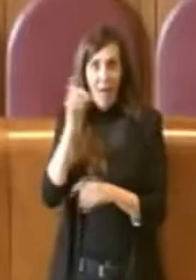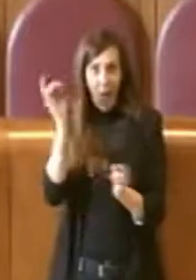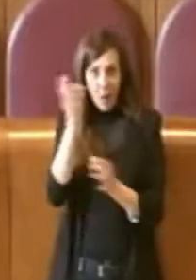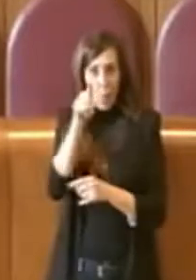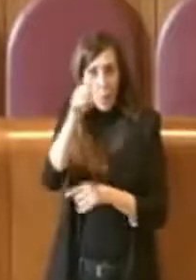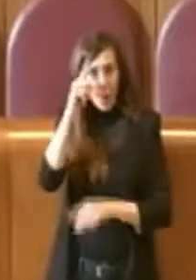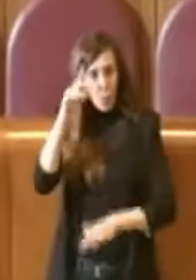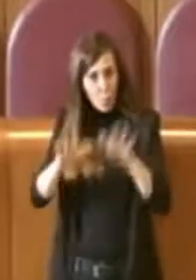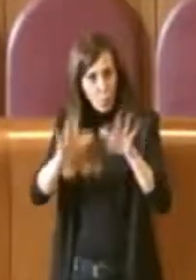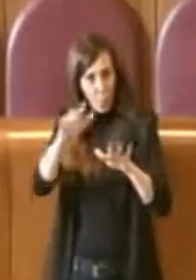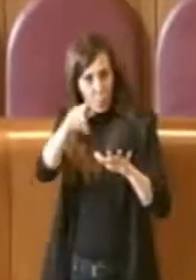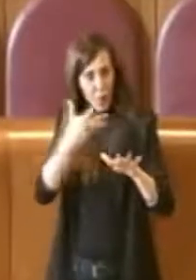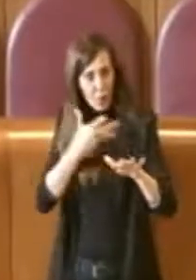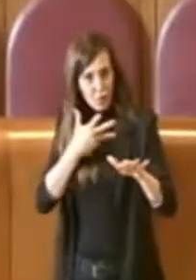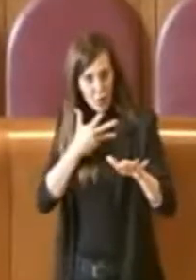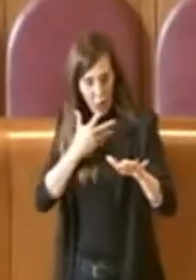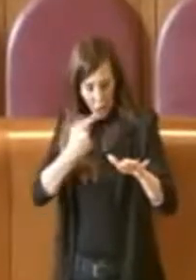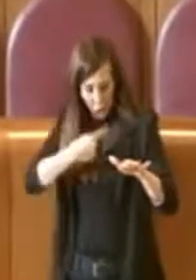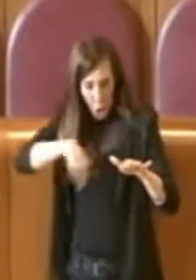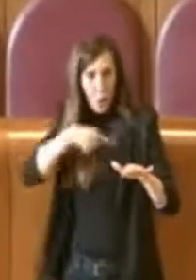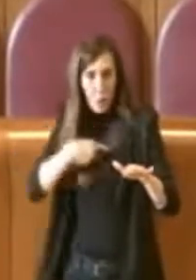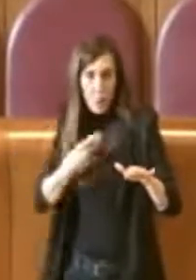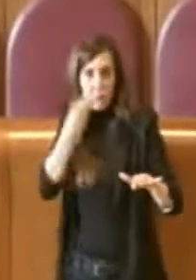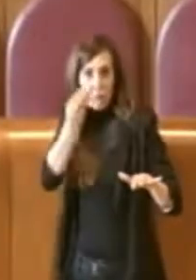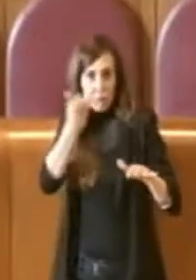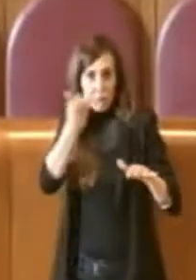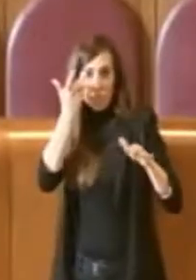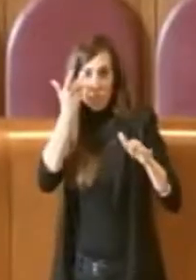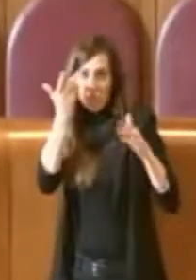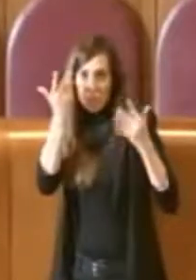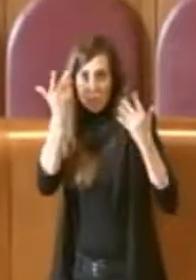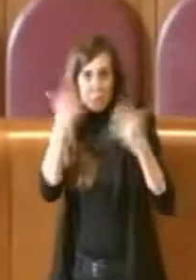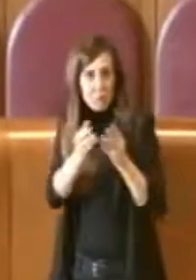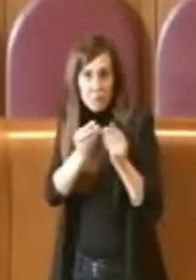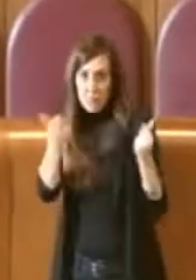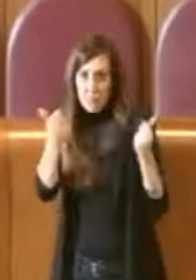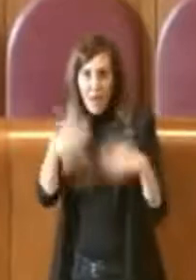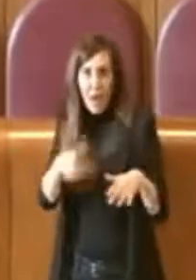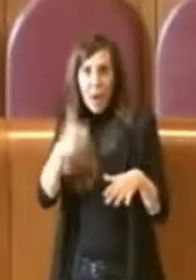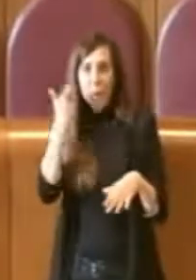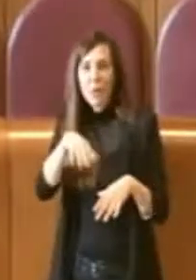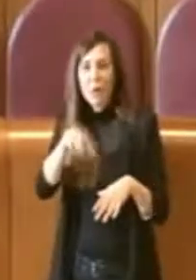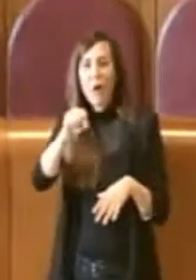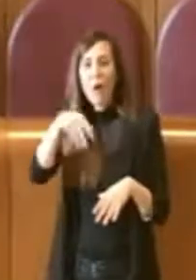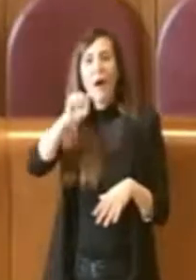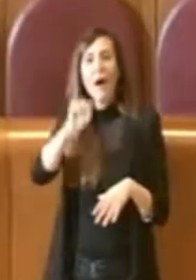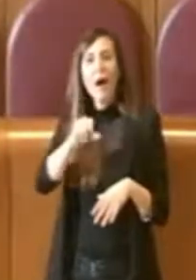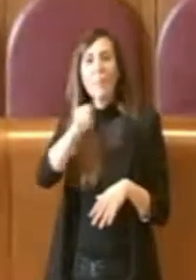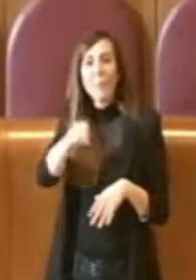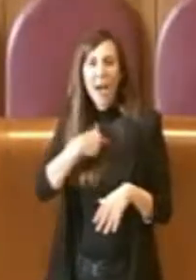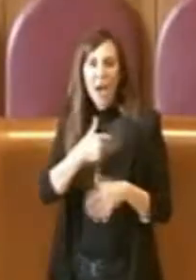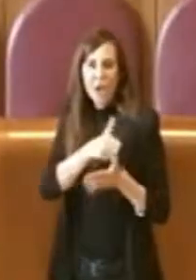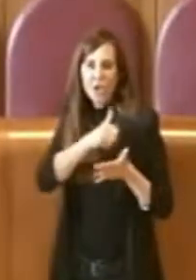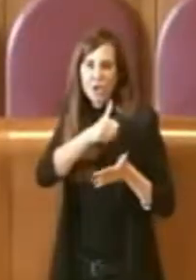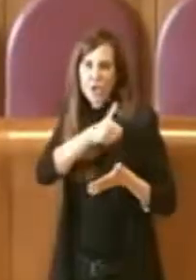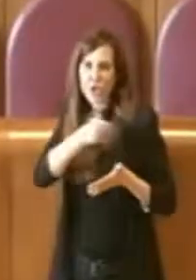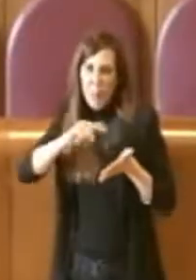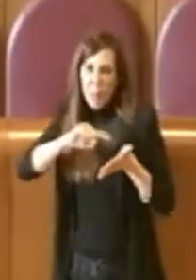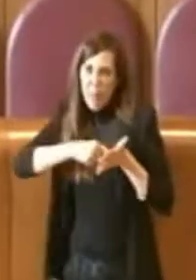lei. In realtà li abbiamo già risolti, perché abbiamo messo centinaia di milioni su Ama per risanare questa